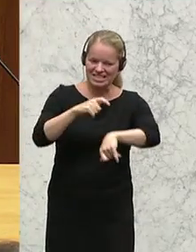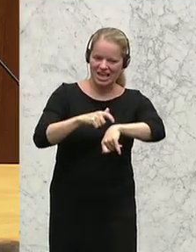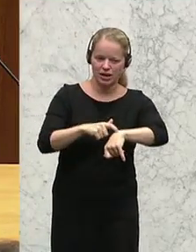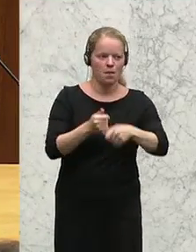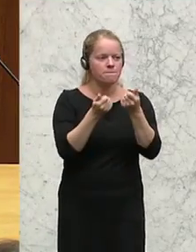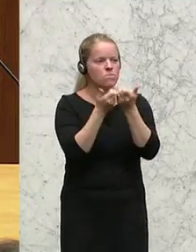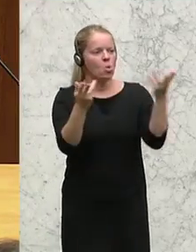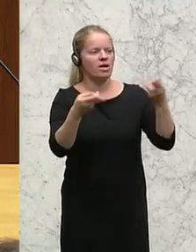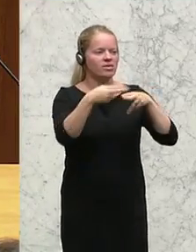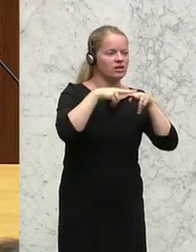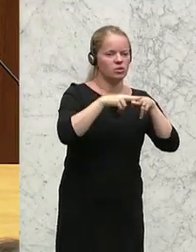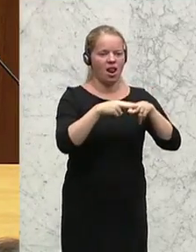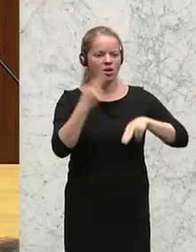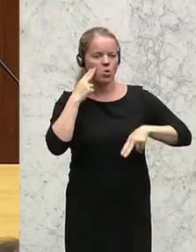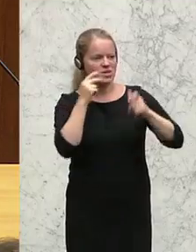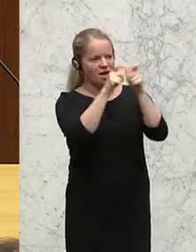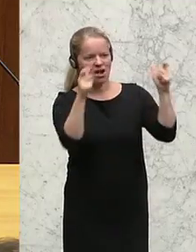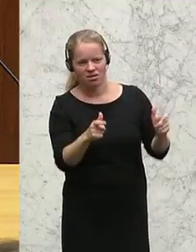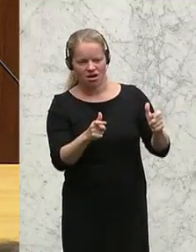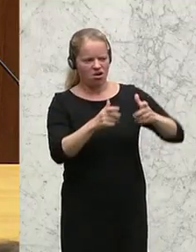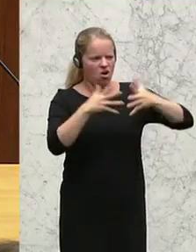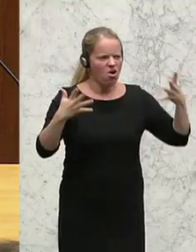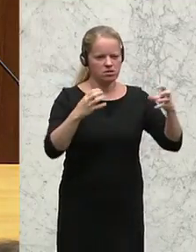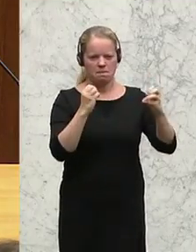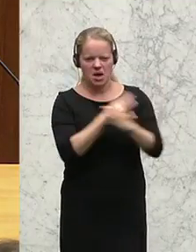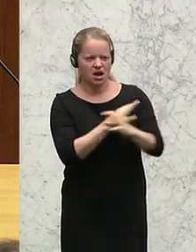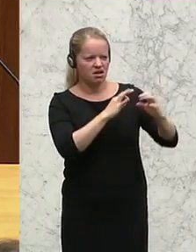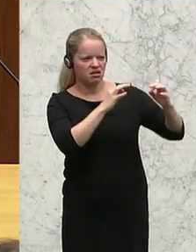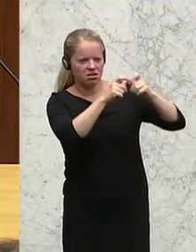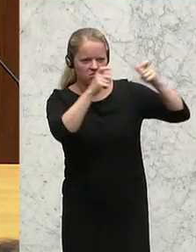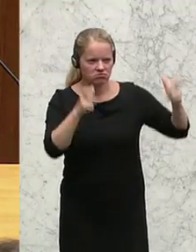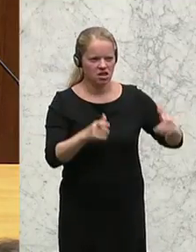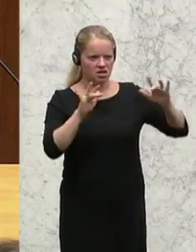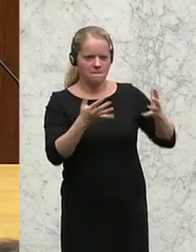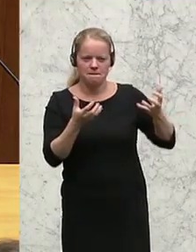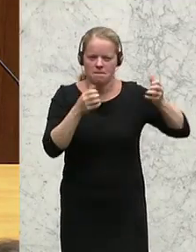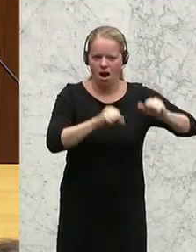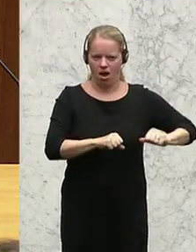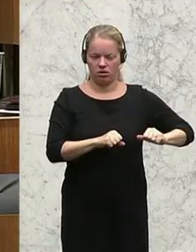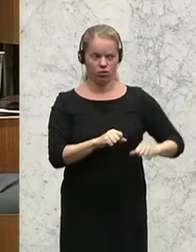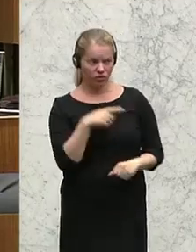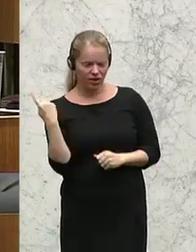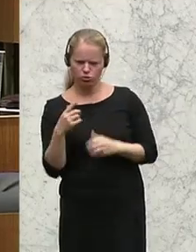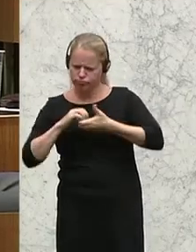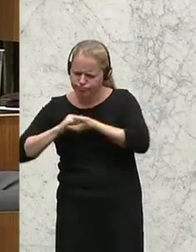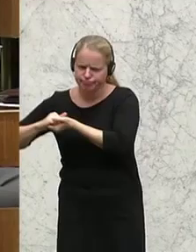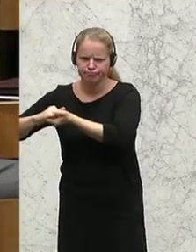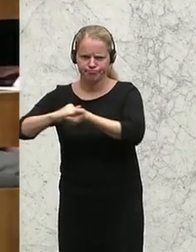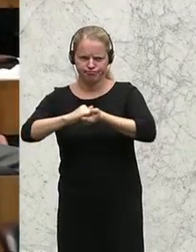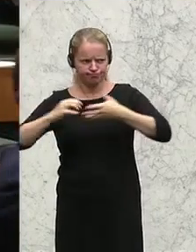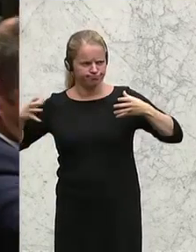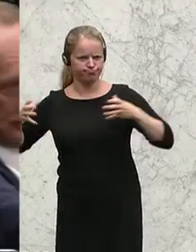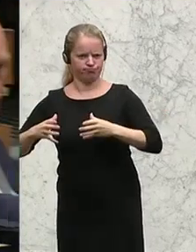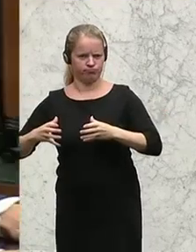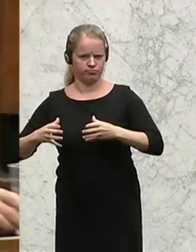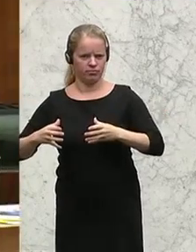Konzerne, Medienkonzerne, immer mehr Macht in ihren Händen, und jetzt sollten wir wieder gemeinsam marschieren können, immer mehr Macht in